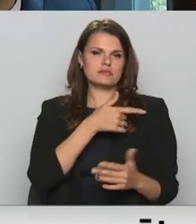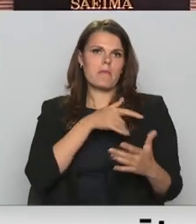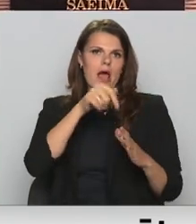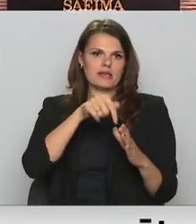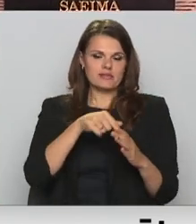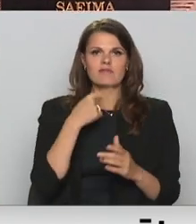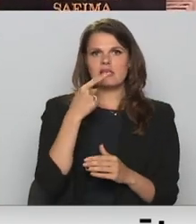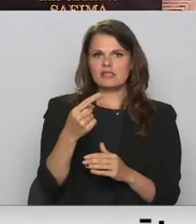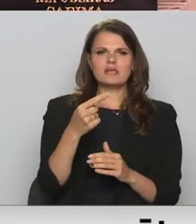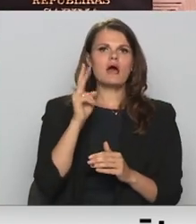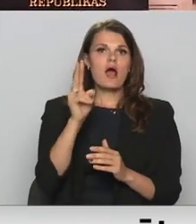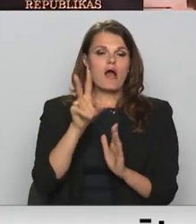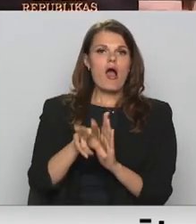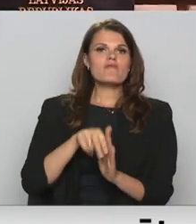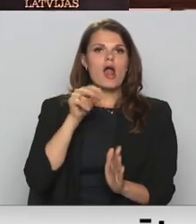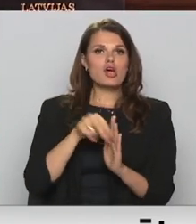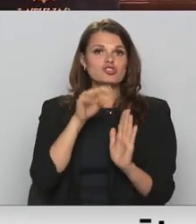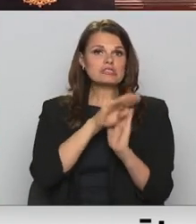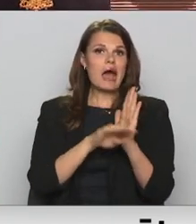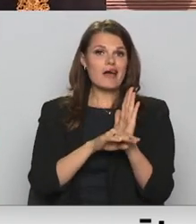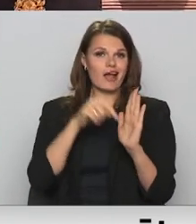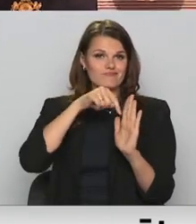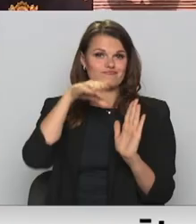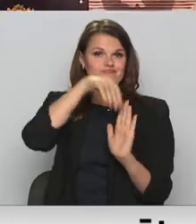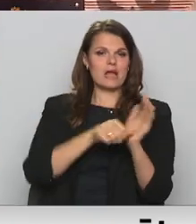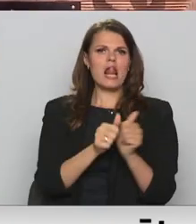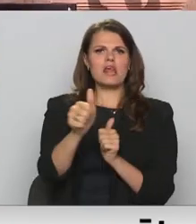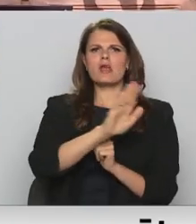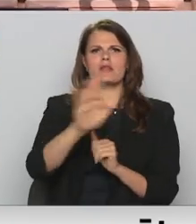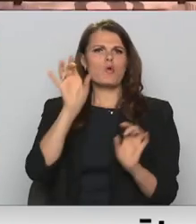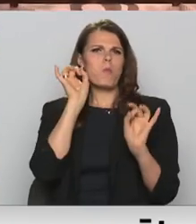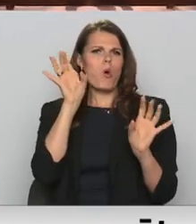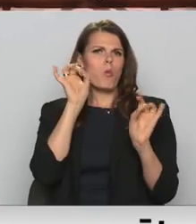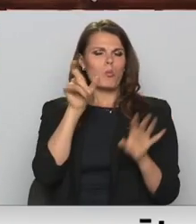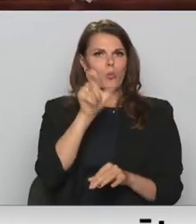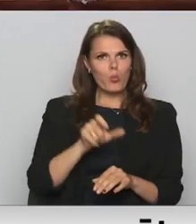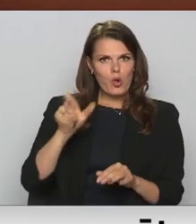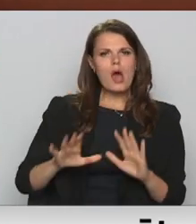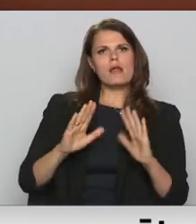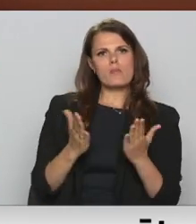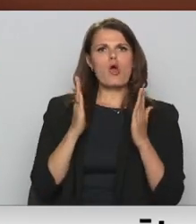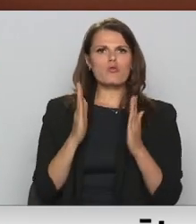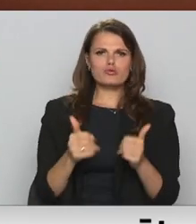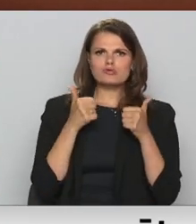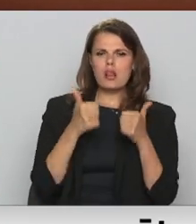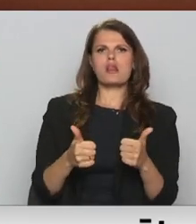līderi nebūs zvaigznes, bet gan sevi pierādījuši politiķi, savukārt tiem sekošot daudzgados jaunu cilvēku. Anda Boša, Latvijas talības.